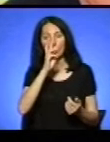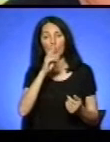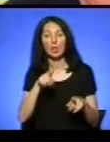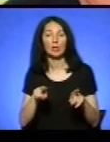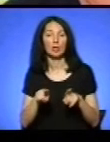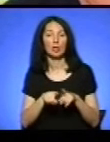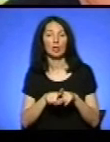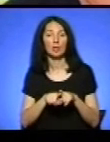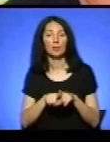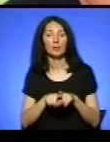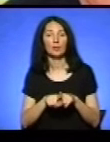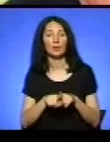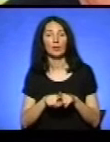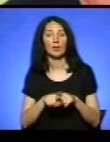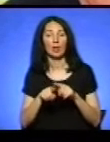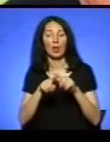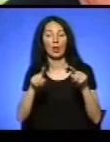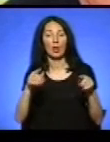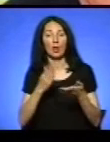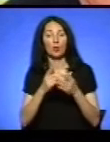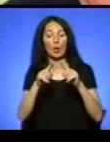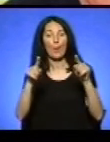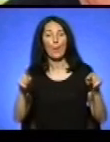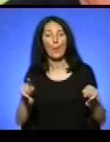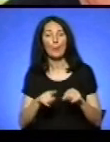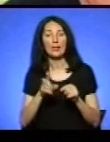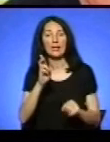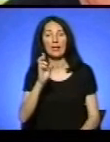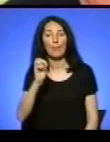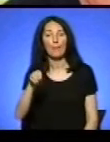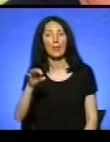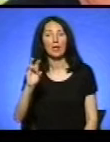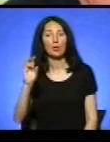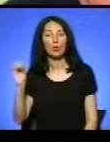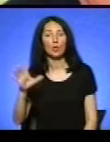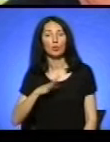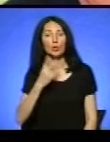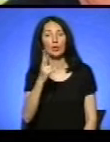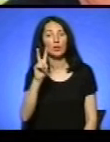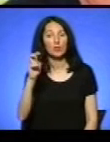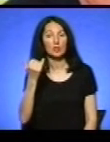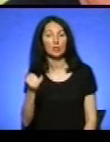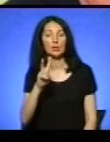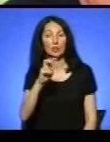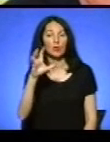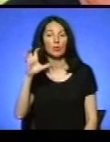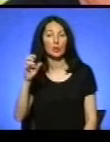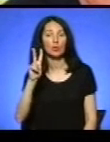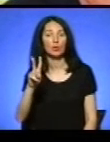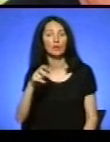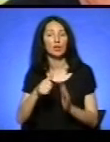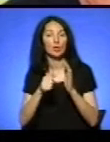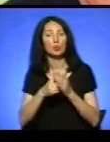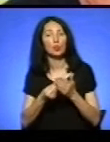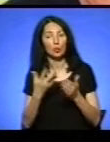там плити такі йдуть бетонні. Вони були 2,200, зараз 2,500, 2,600. Тобто воно